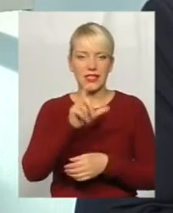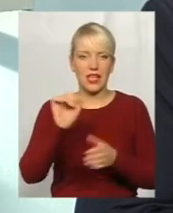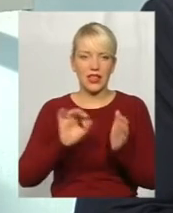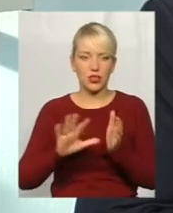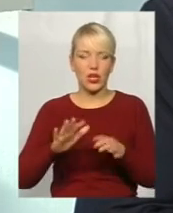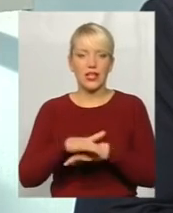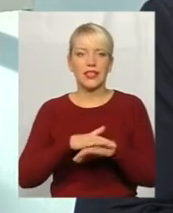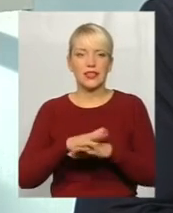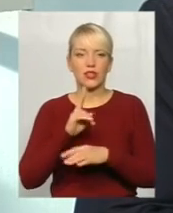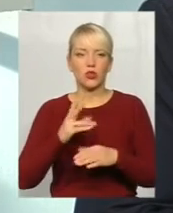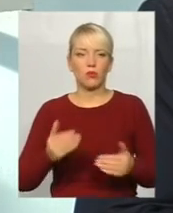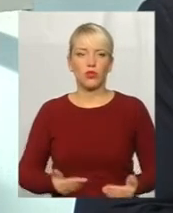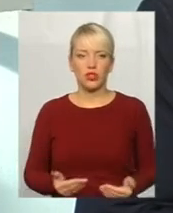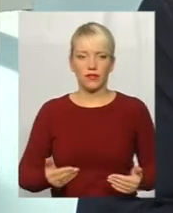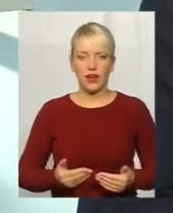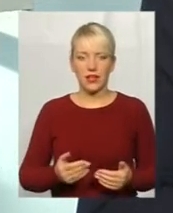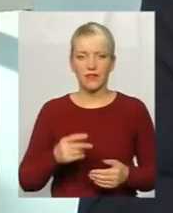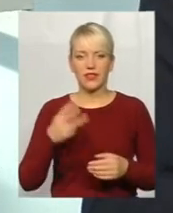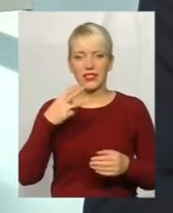населення, яке проживає у 300-кілометровій зоні.